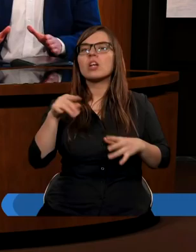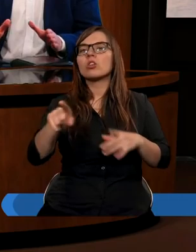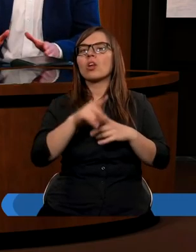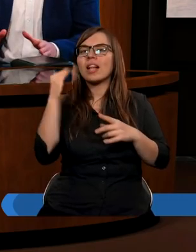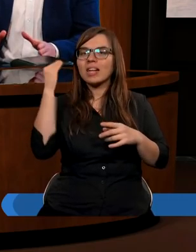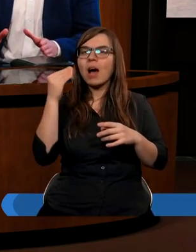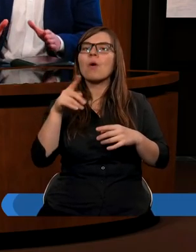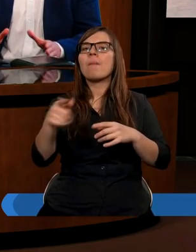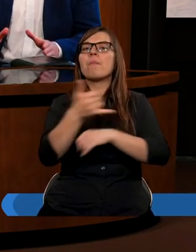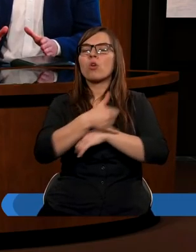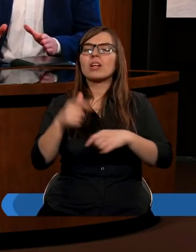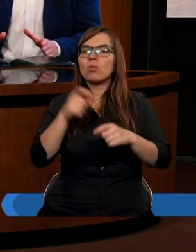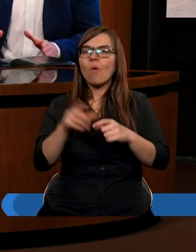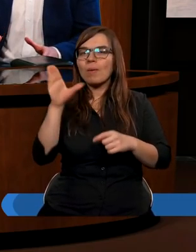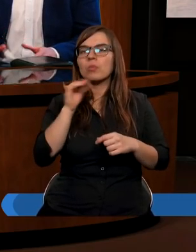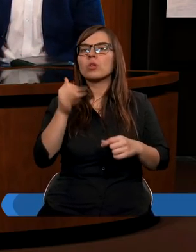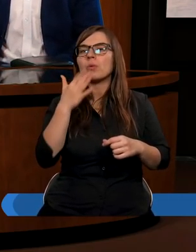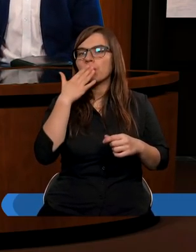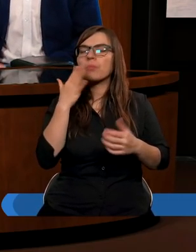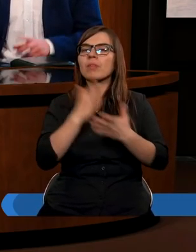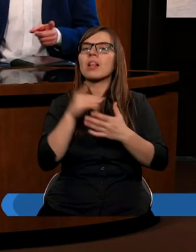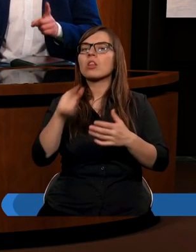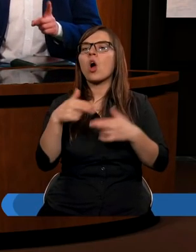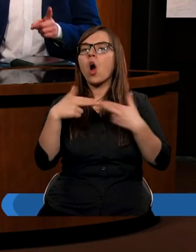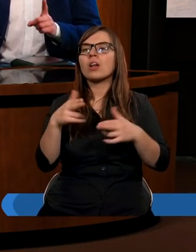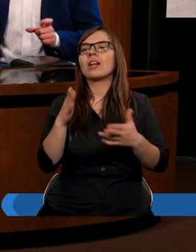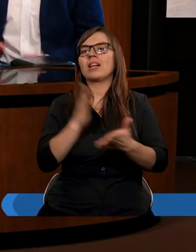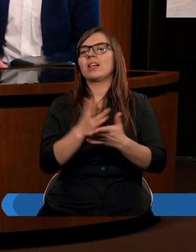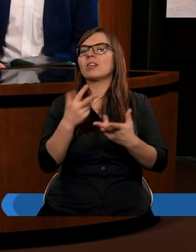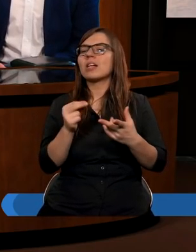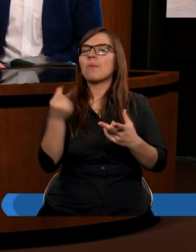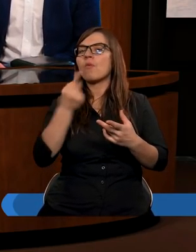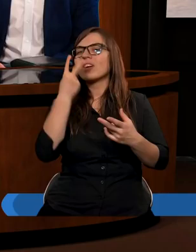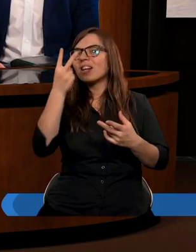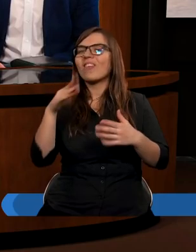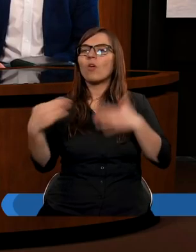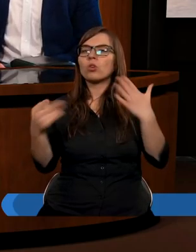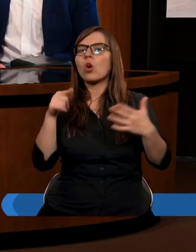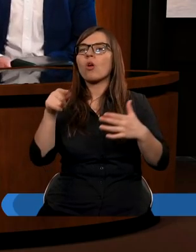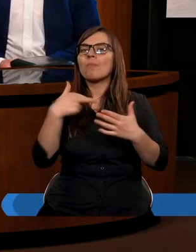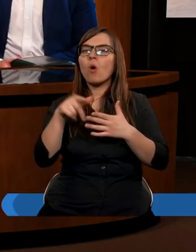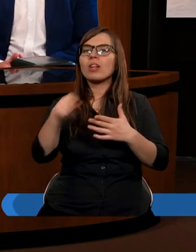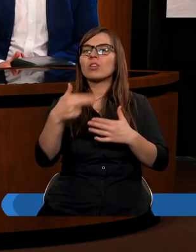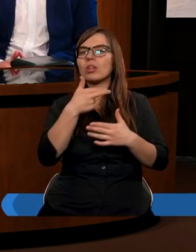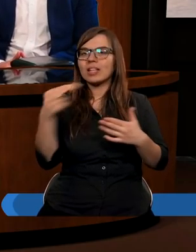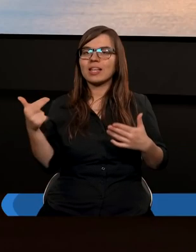podkreślić, Słowa Bożego i to mówi Bóg, aby oddawać. Więc jakby z dwóch stron można podejść do tego tematu.